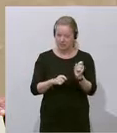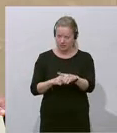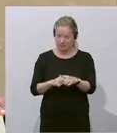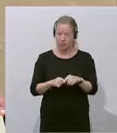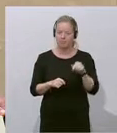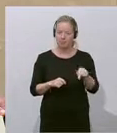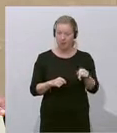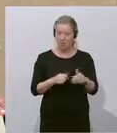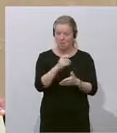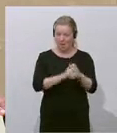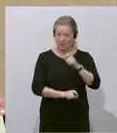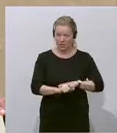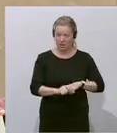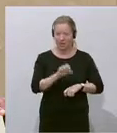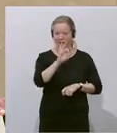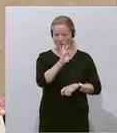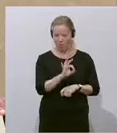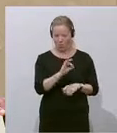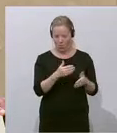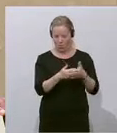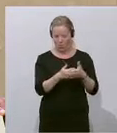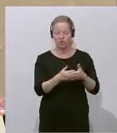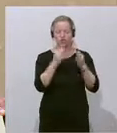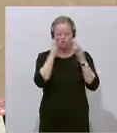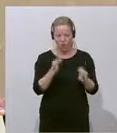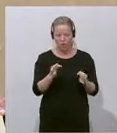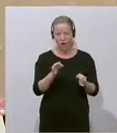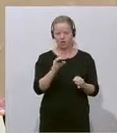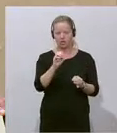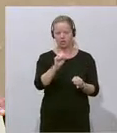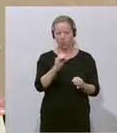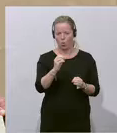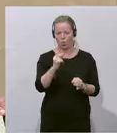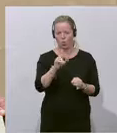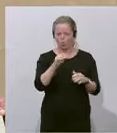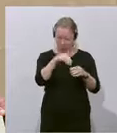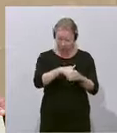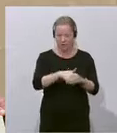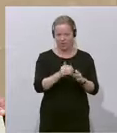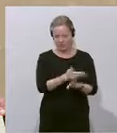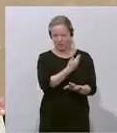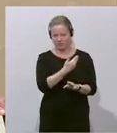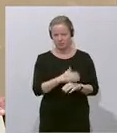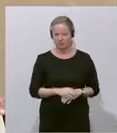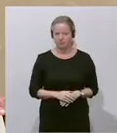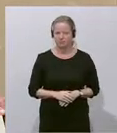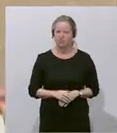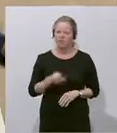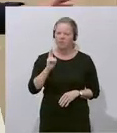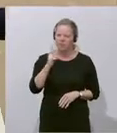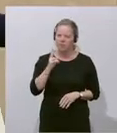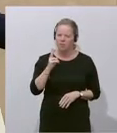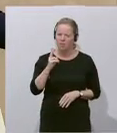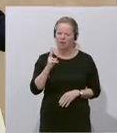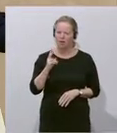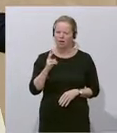mit FPÖ-Nähe wurde sofort aus der Soko entfernt. Warum können die schwarzen V-Leute, die Leute aus dem schwarzen Netzwerk